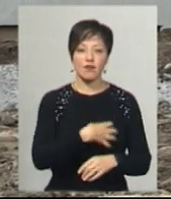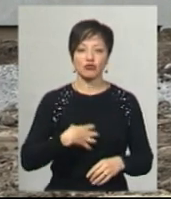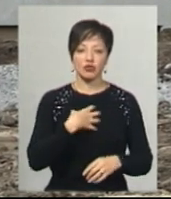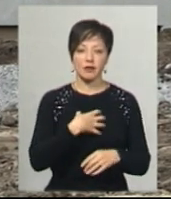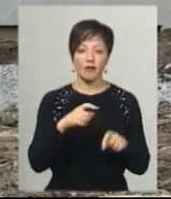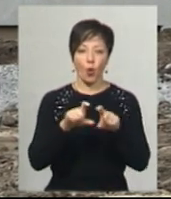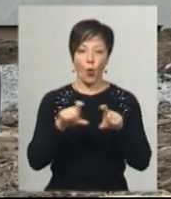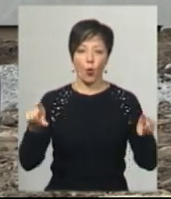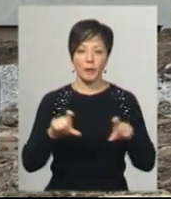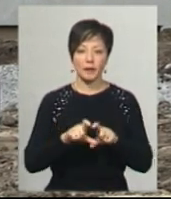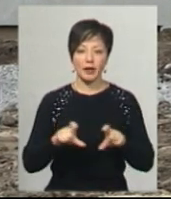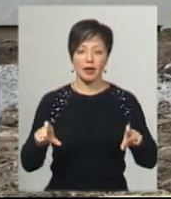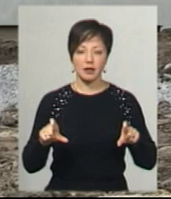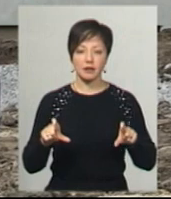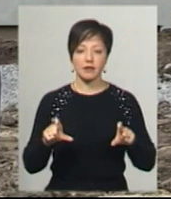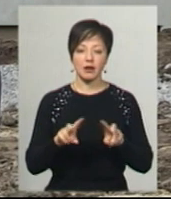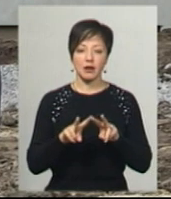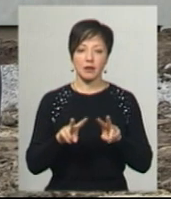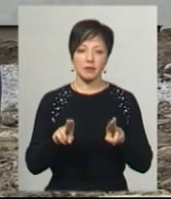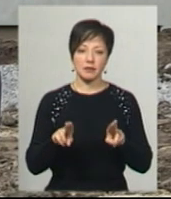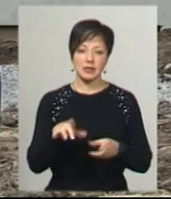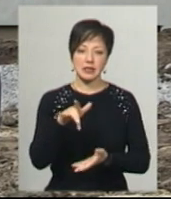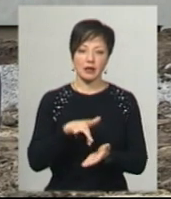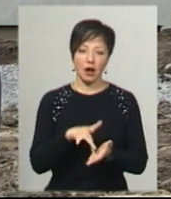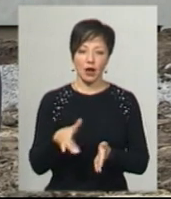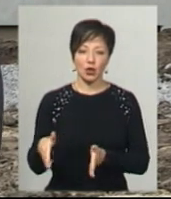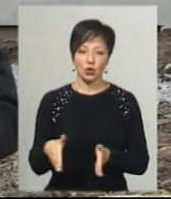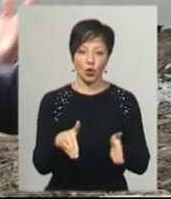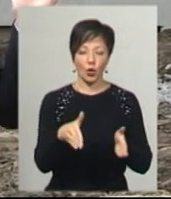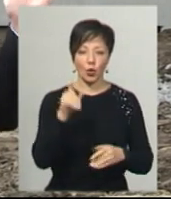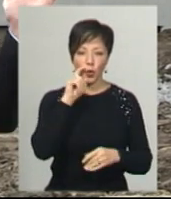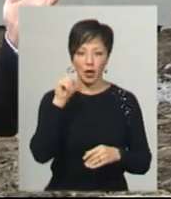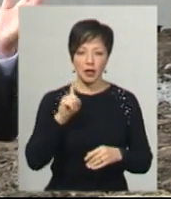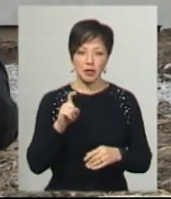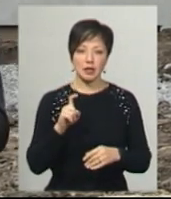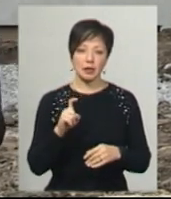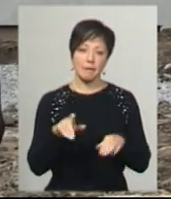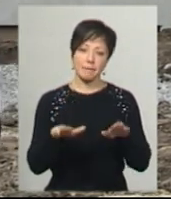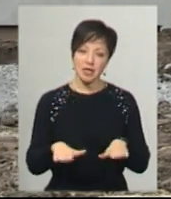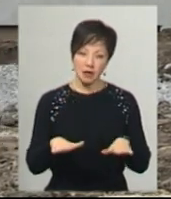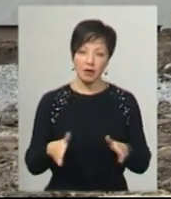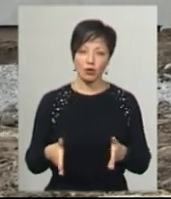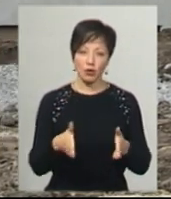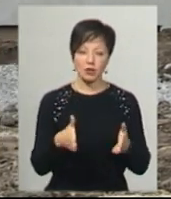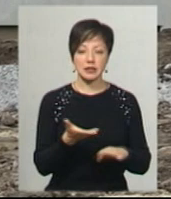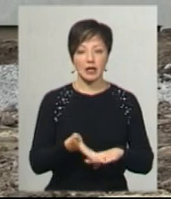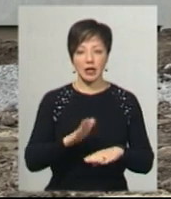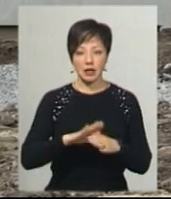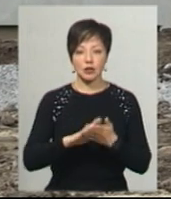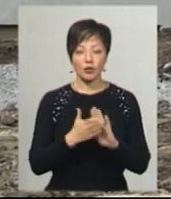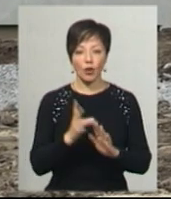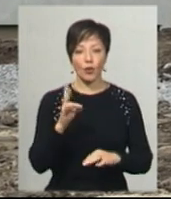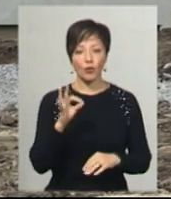об'єктах. Як побудувати всі центральні дороги для нашої країни. От з місцевими дорогами складна ситуація, але